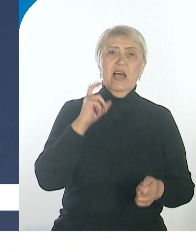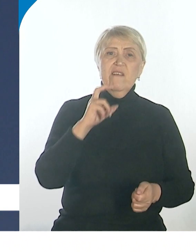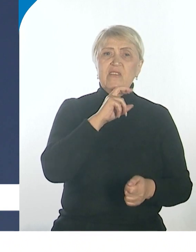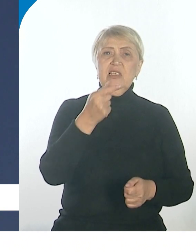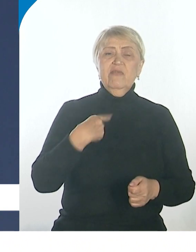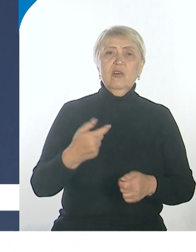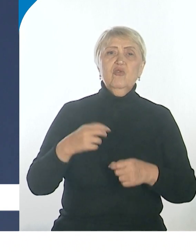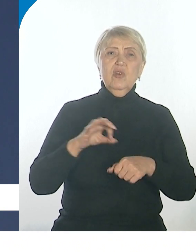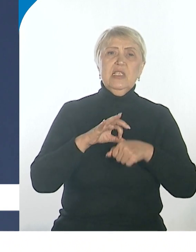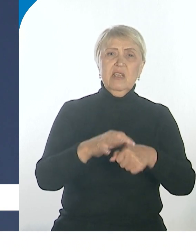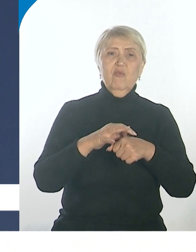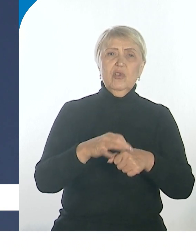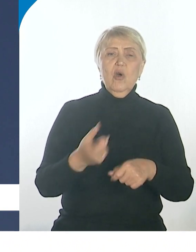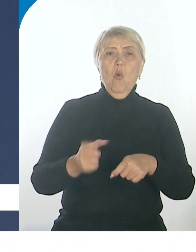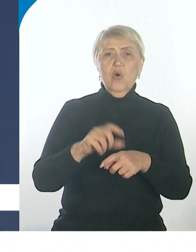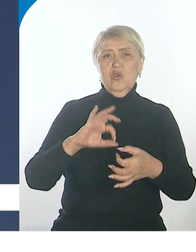Сейчас хорошие есть проекты.